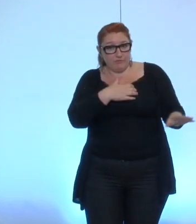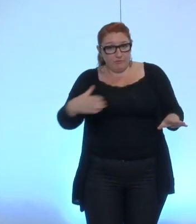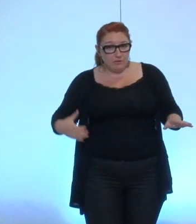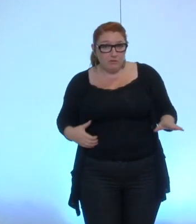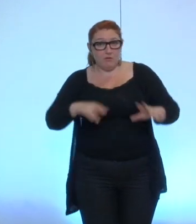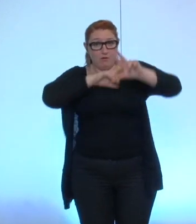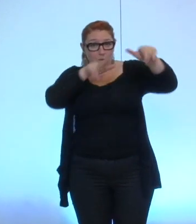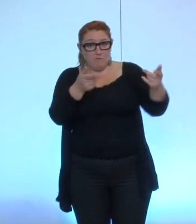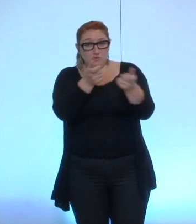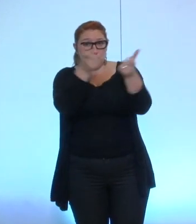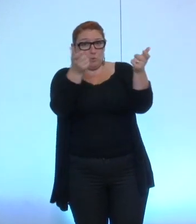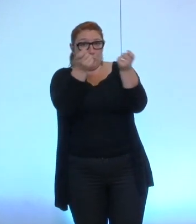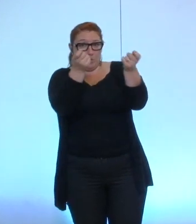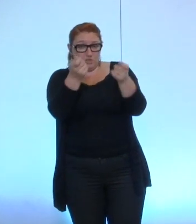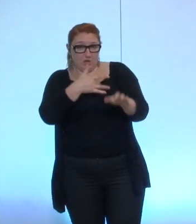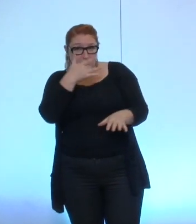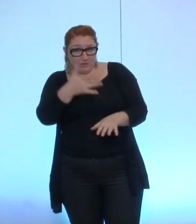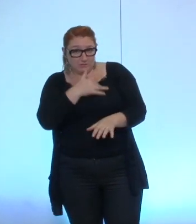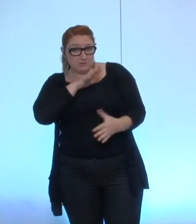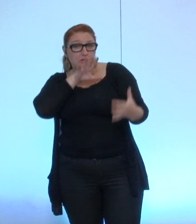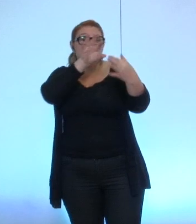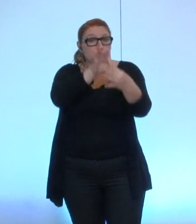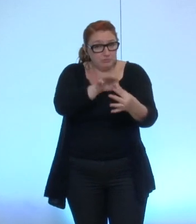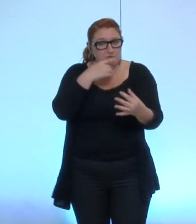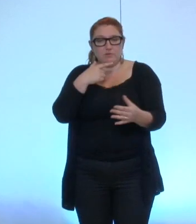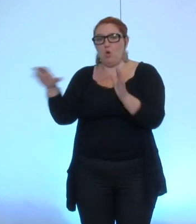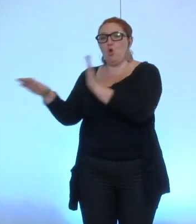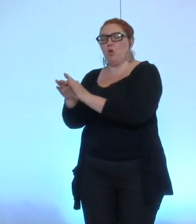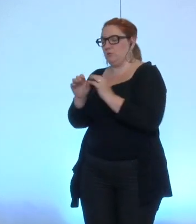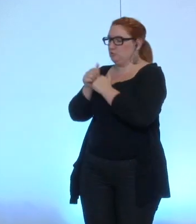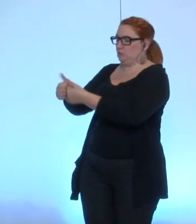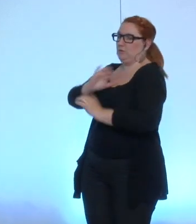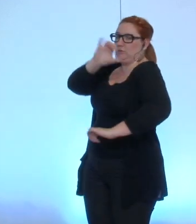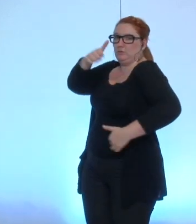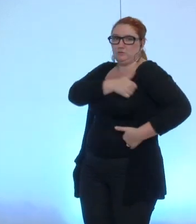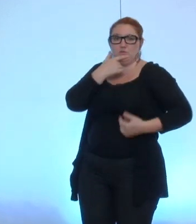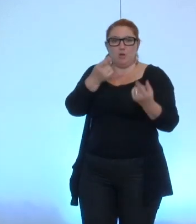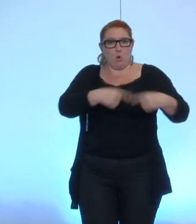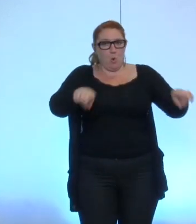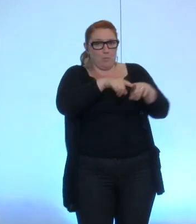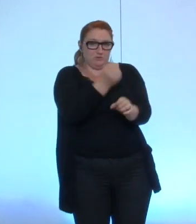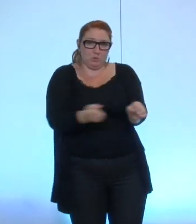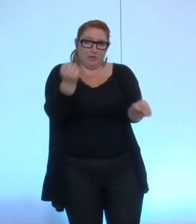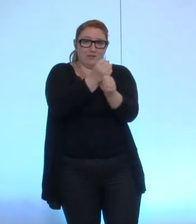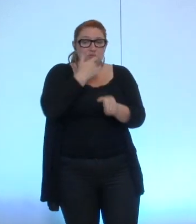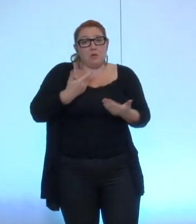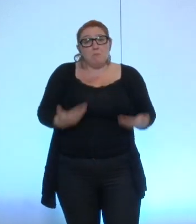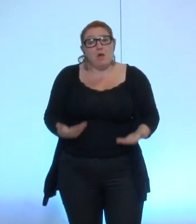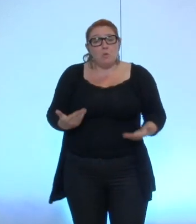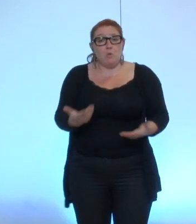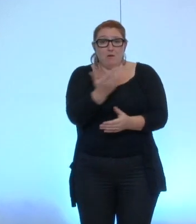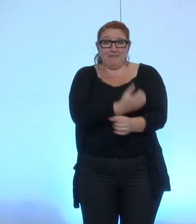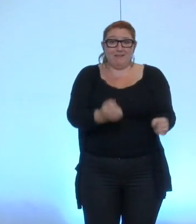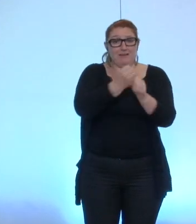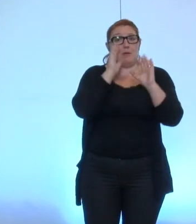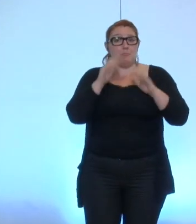conformerait aux obligations du code et elle instaurerait cette commission donc il n'y a pas lieu de créer cette commission et surtout il n'y a